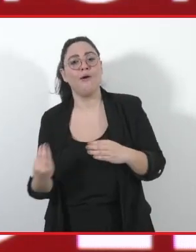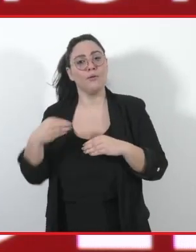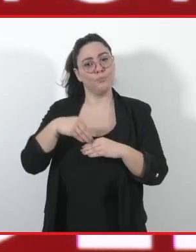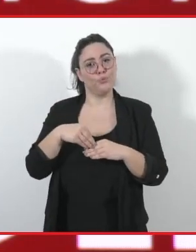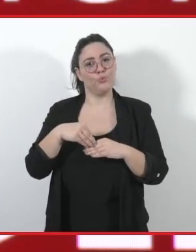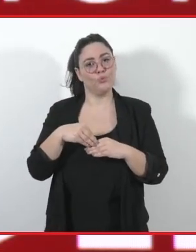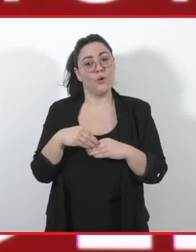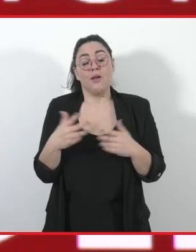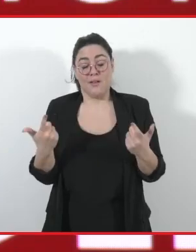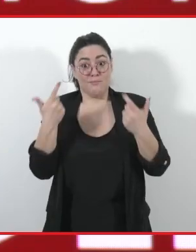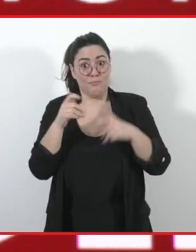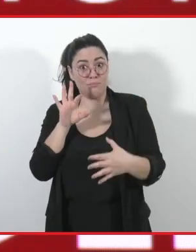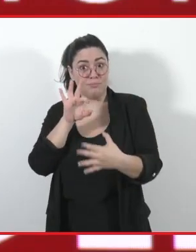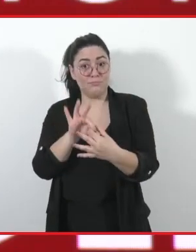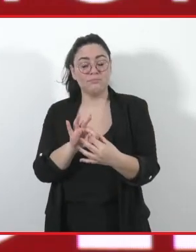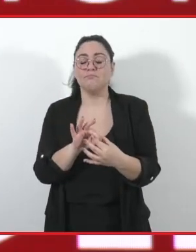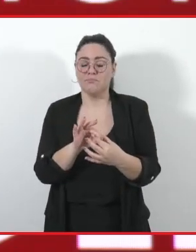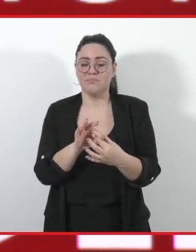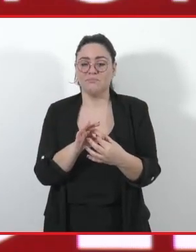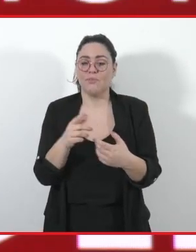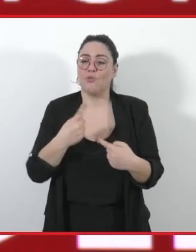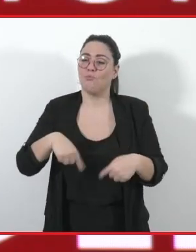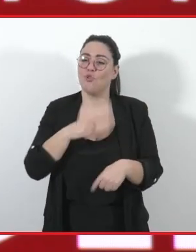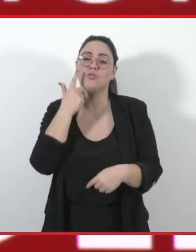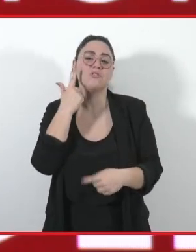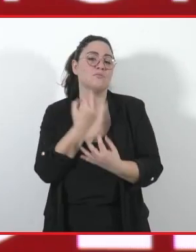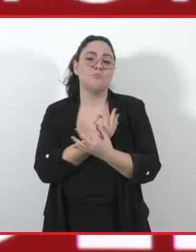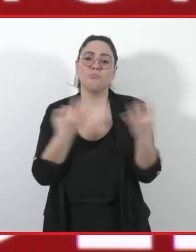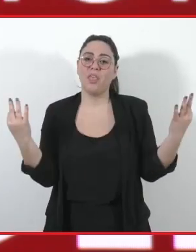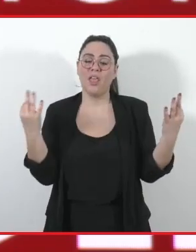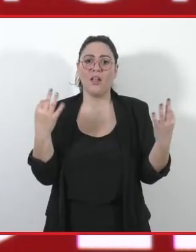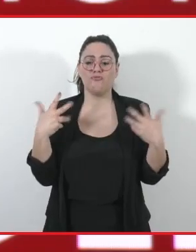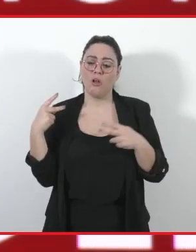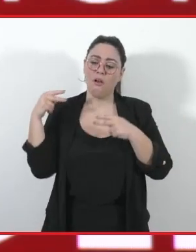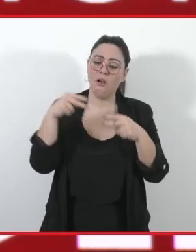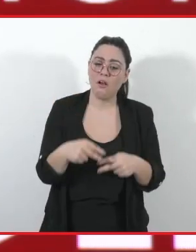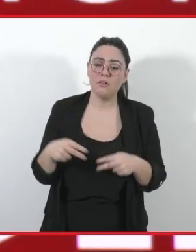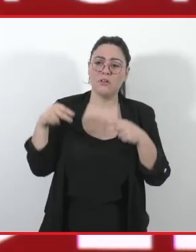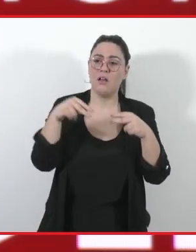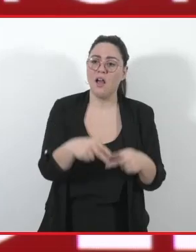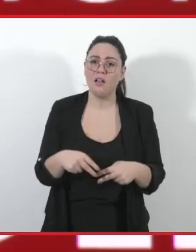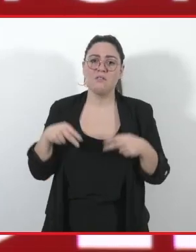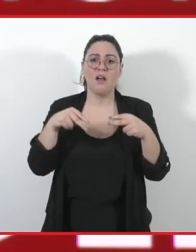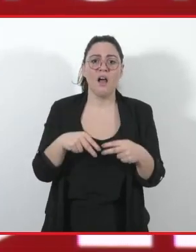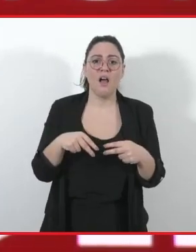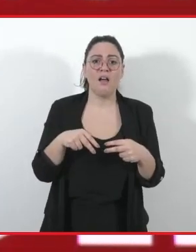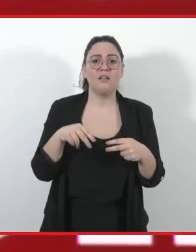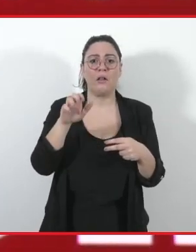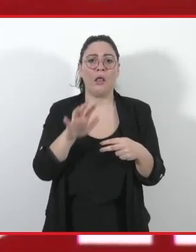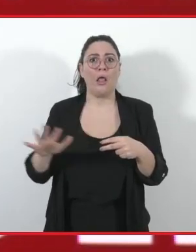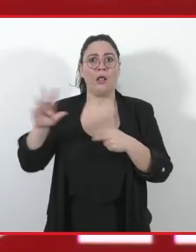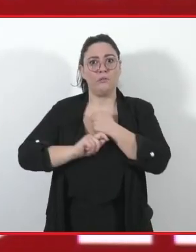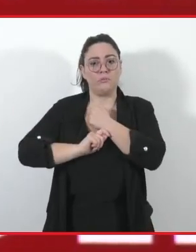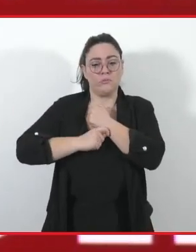è una fortuna sapere che, dopo anni di un'Europa austera e